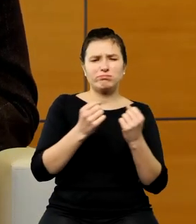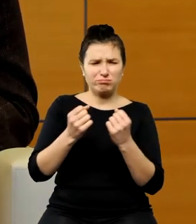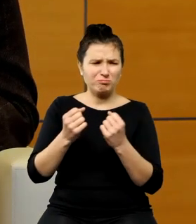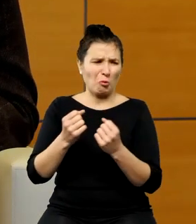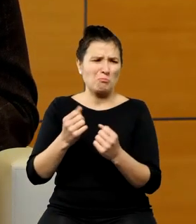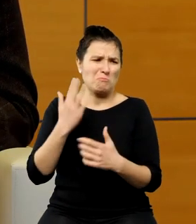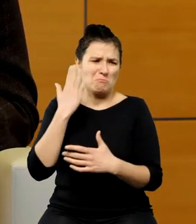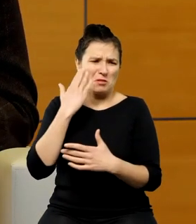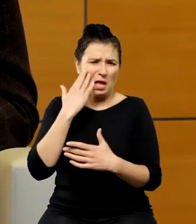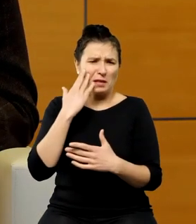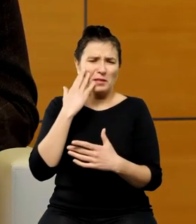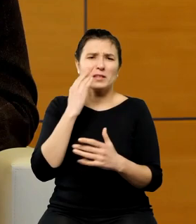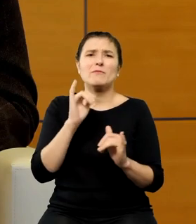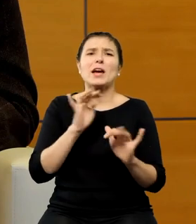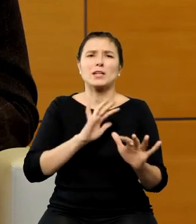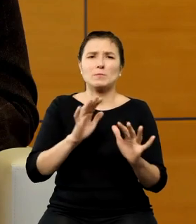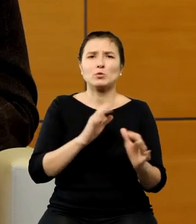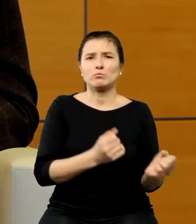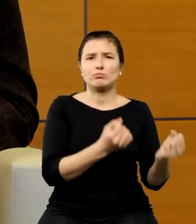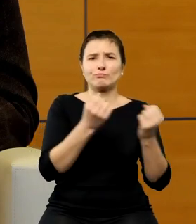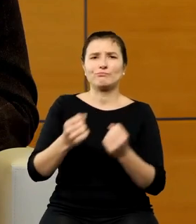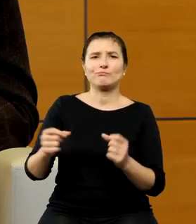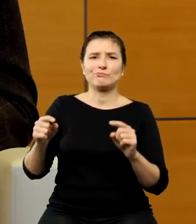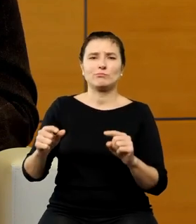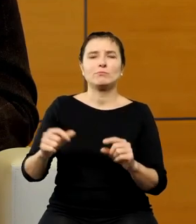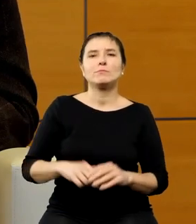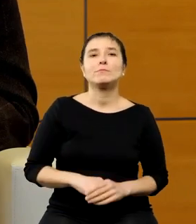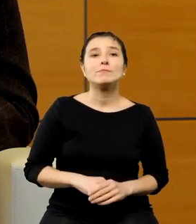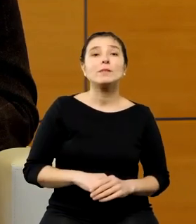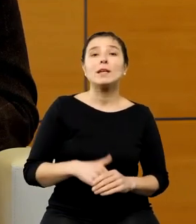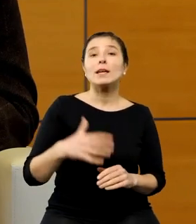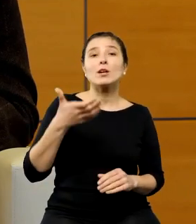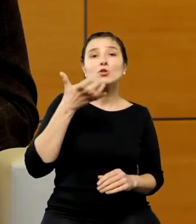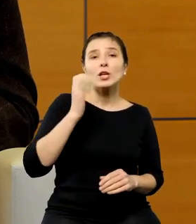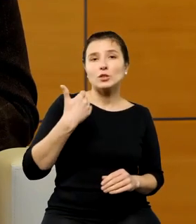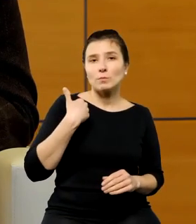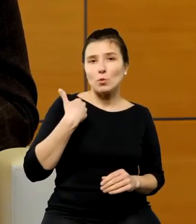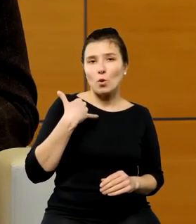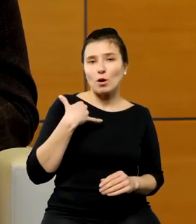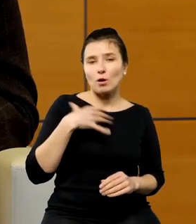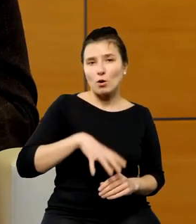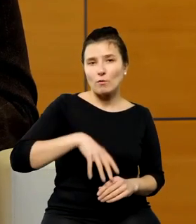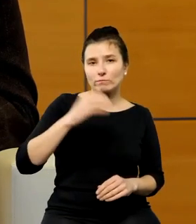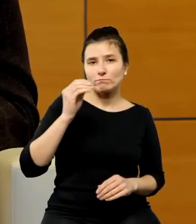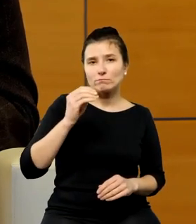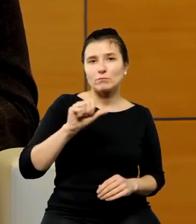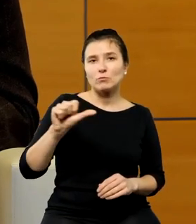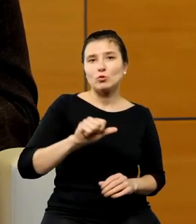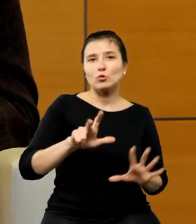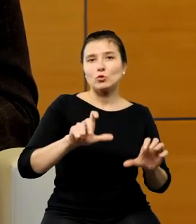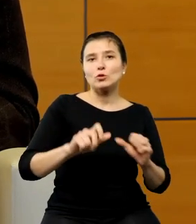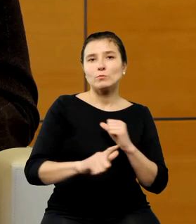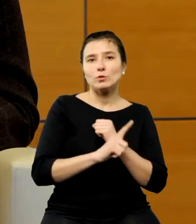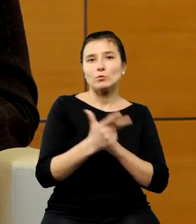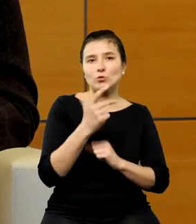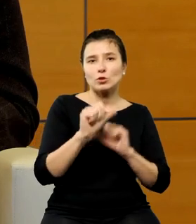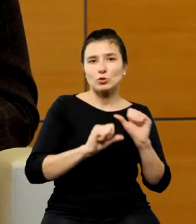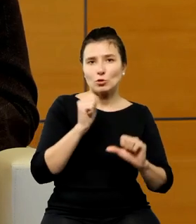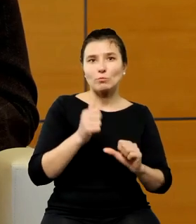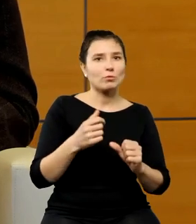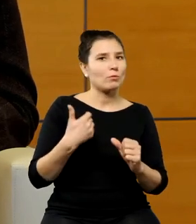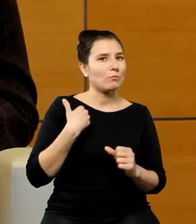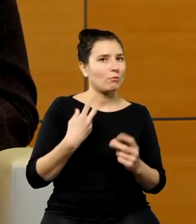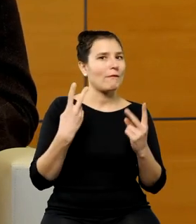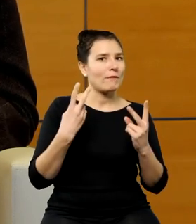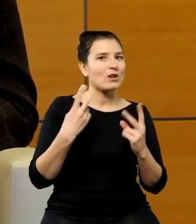kiedy Czesi mówiłem o tym obchodzili 1873 rok jaką ważną dla nich